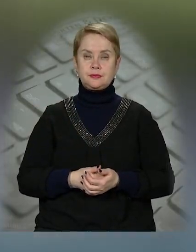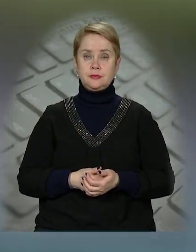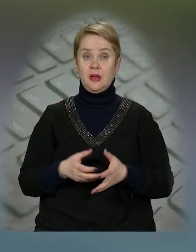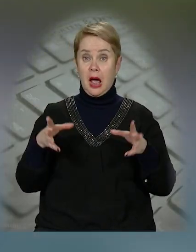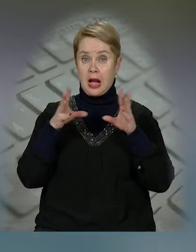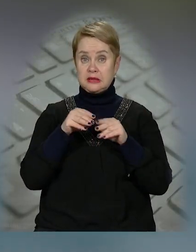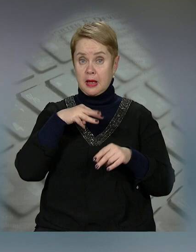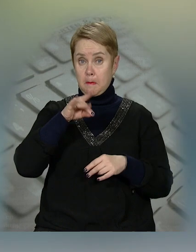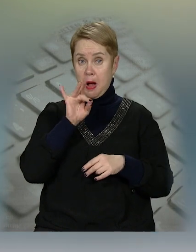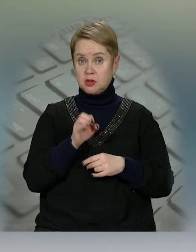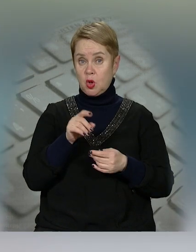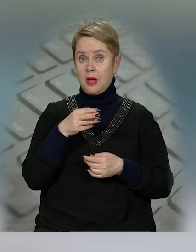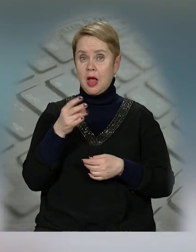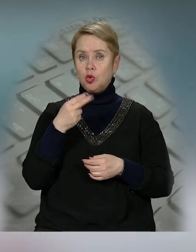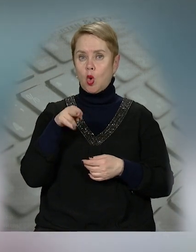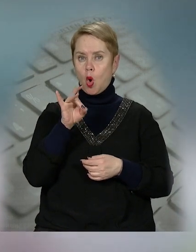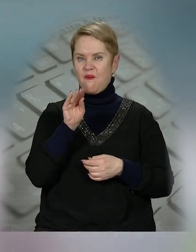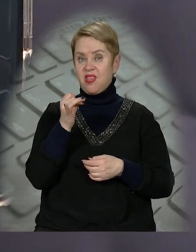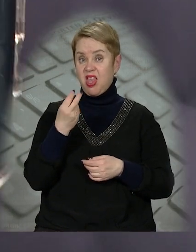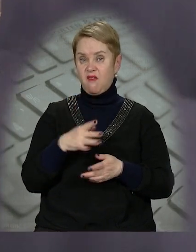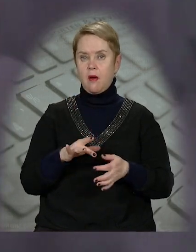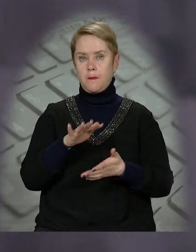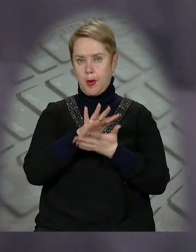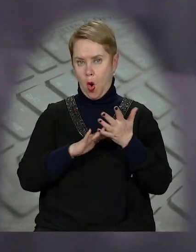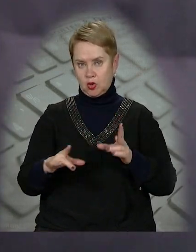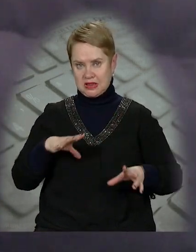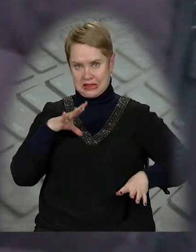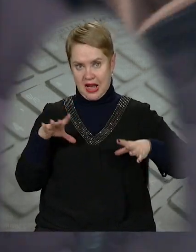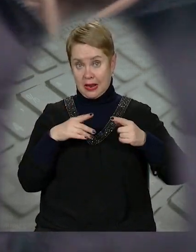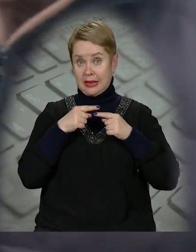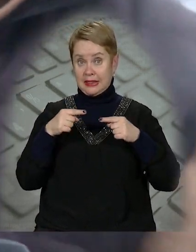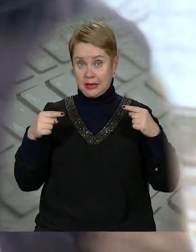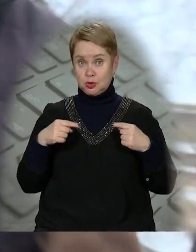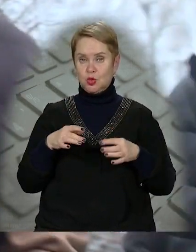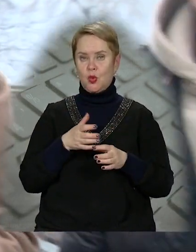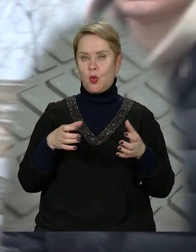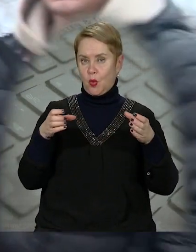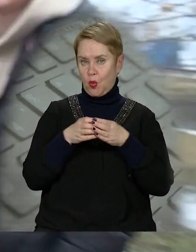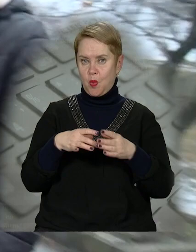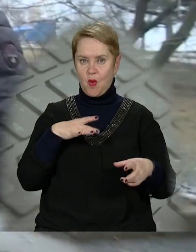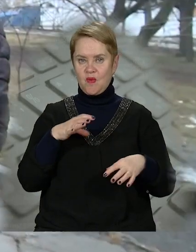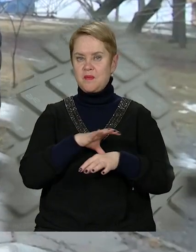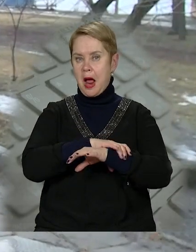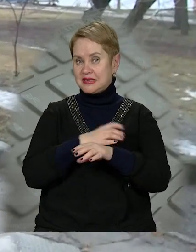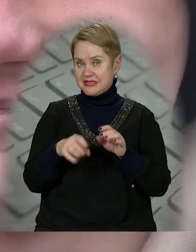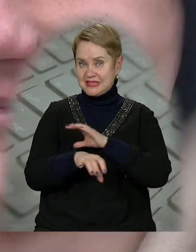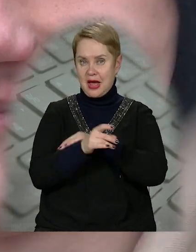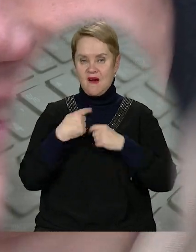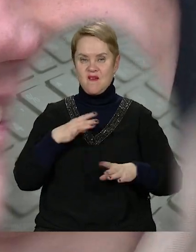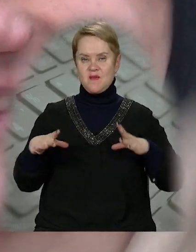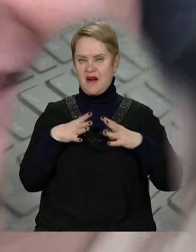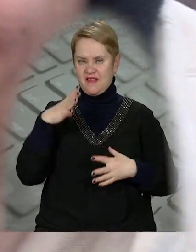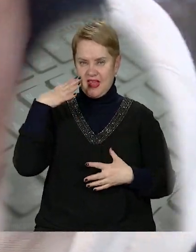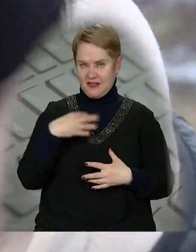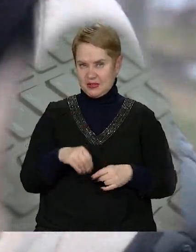Та разом із Максом і Надією Дорефієвою продовжили тренування вже на іншу групу м'язів. Додаток пропонує застосовувати для